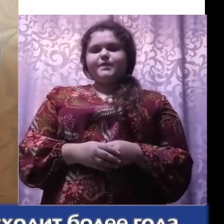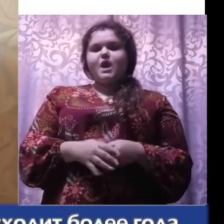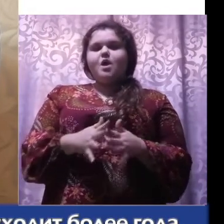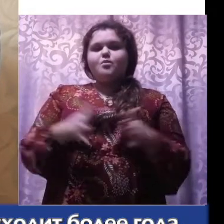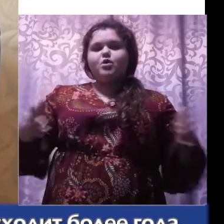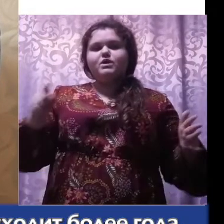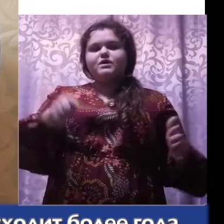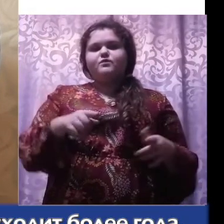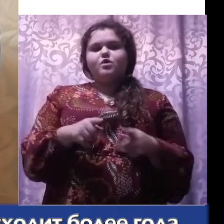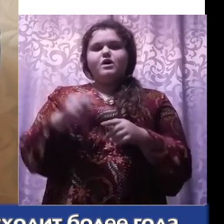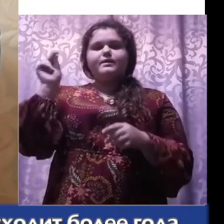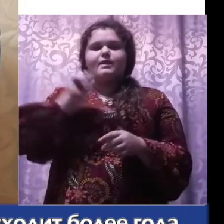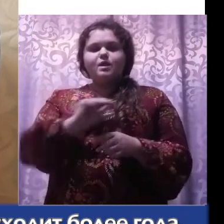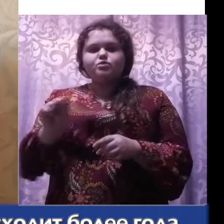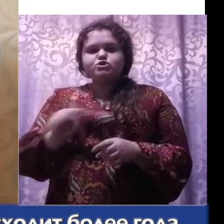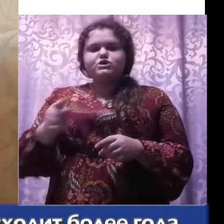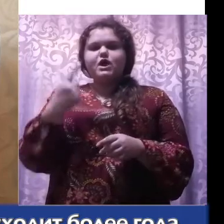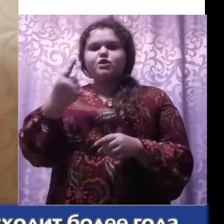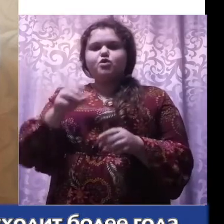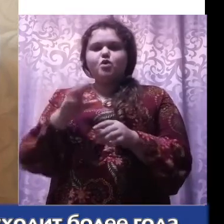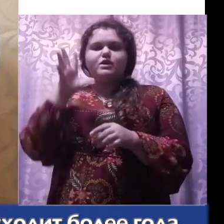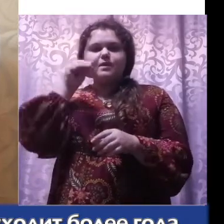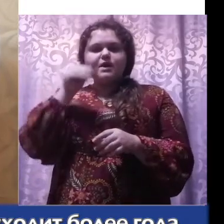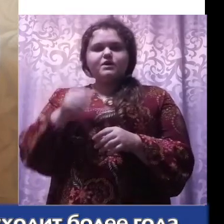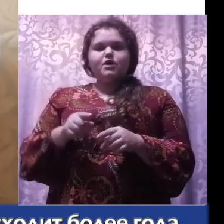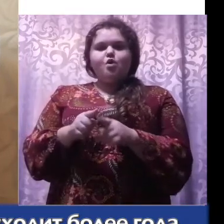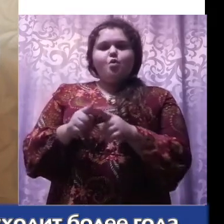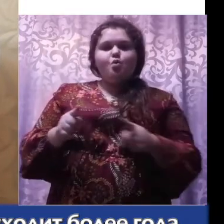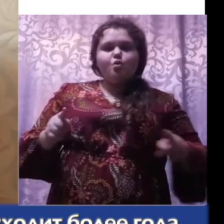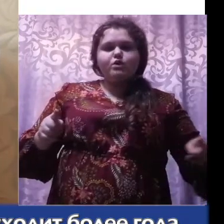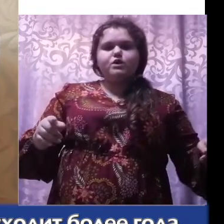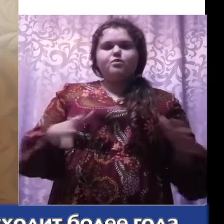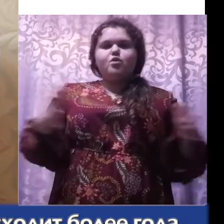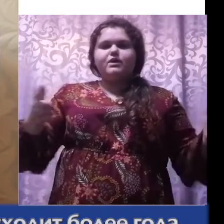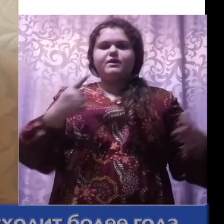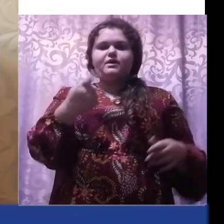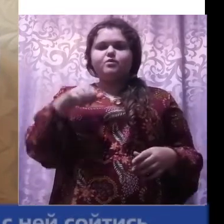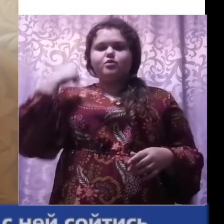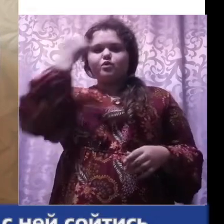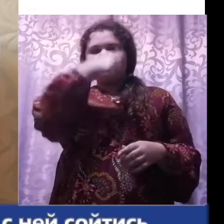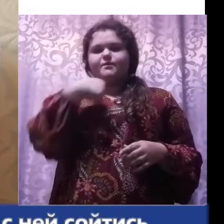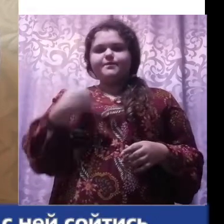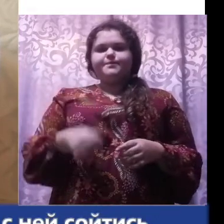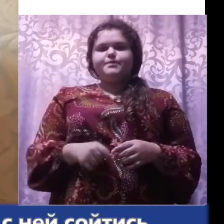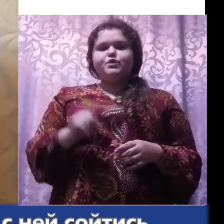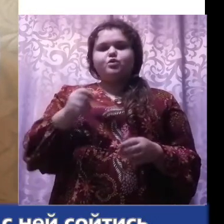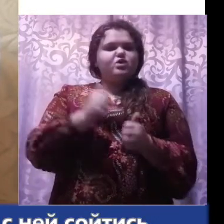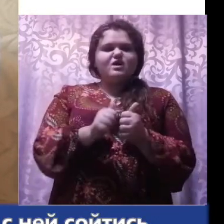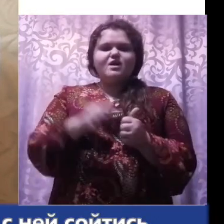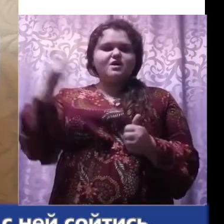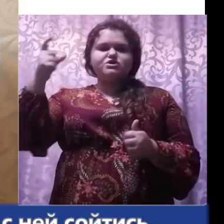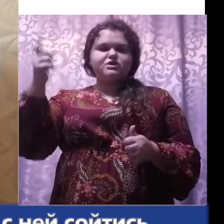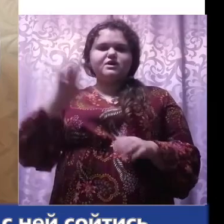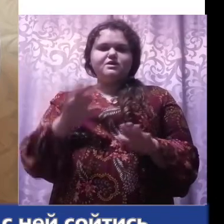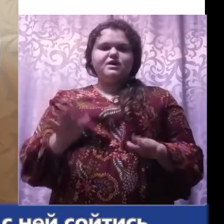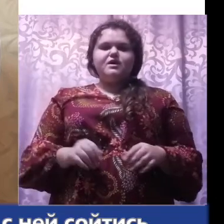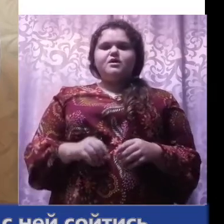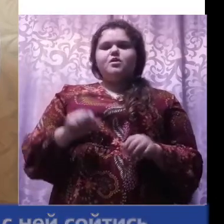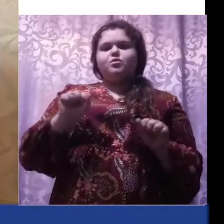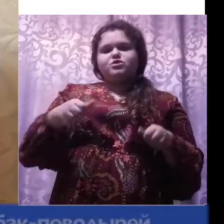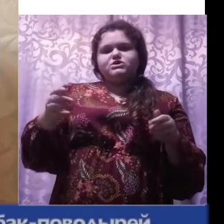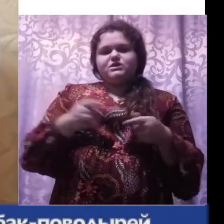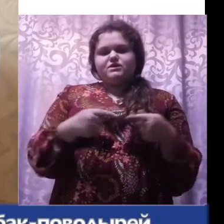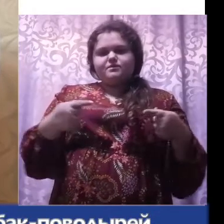И более того, на обучение одной собаки уходит более года. Но так как не каждый хозяин может с ней